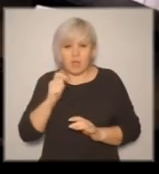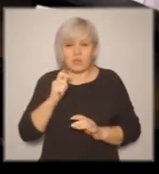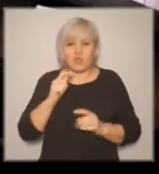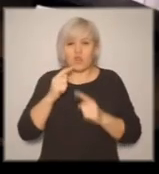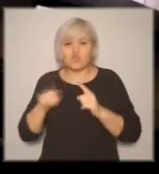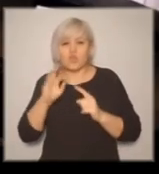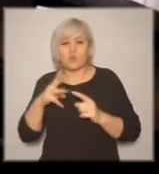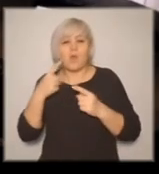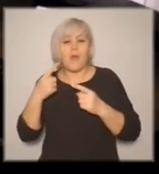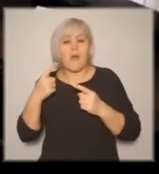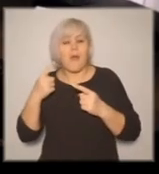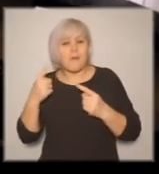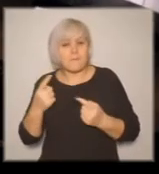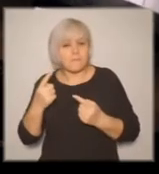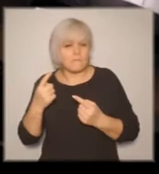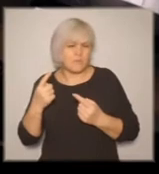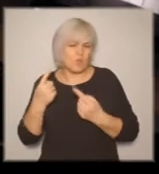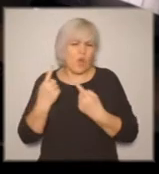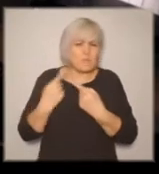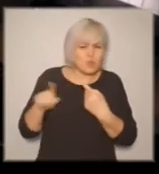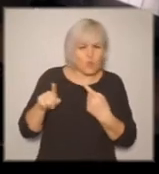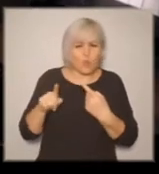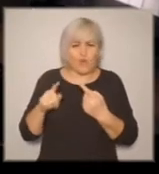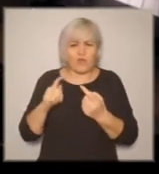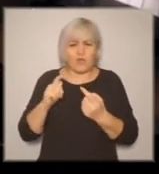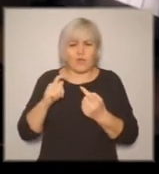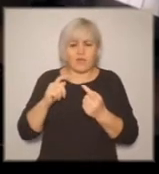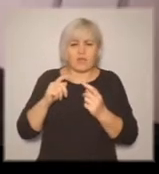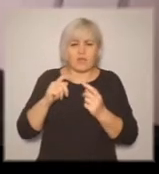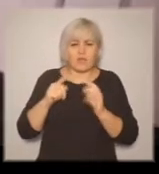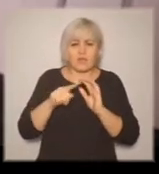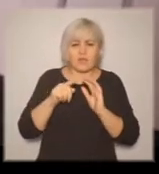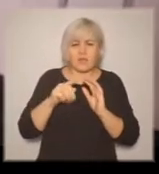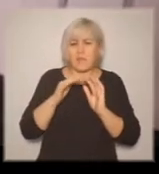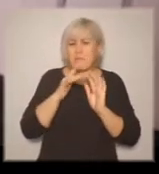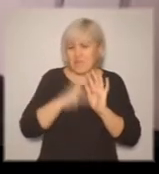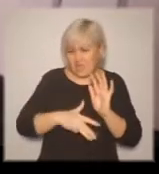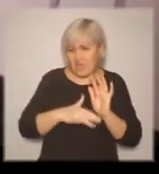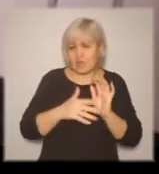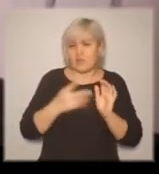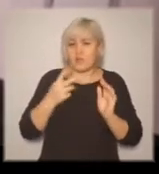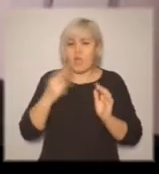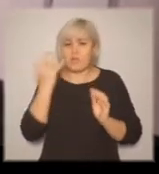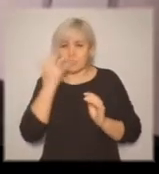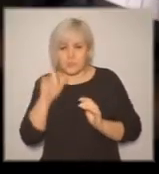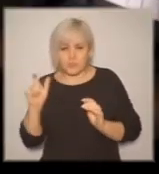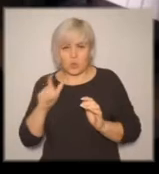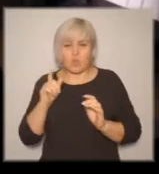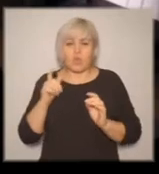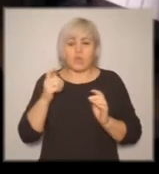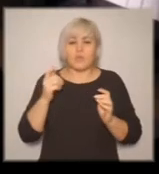незрячего человека, специфику его восприятия. Мы, когда комментируем спектакль или комментируем какое-то